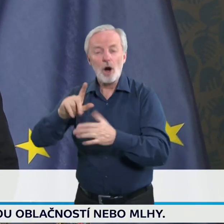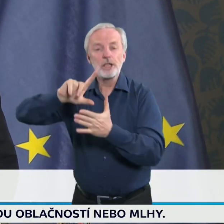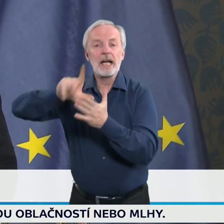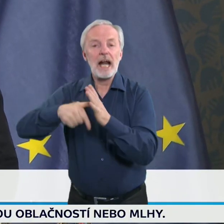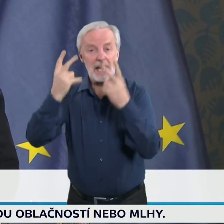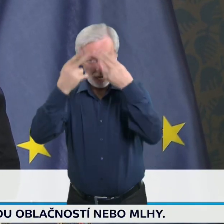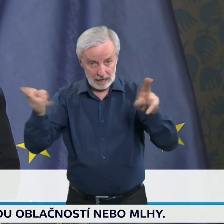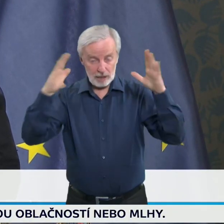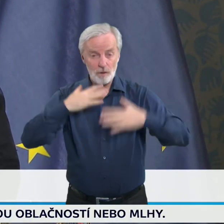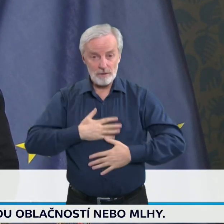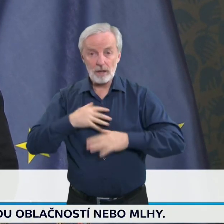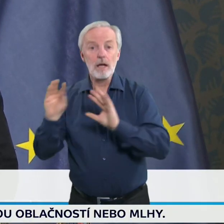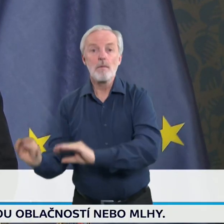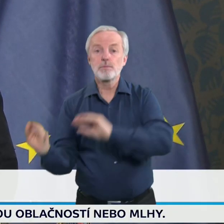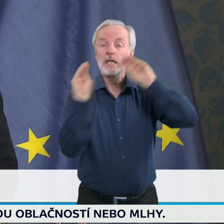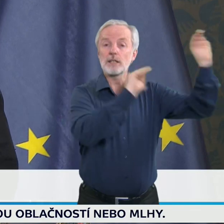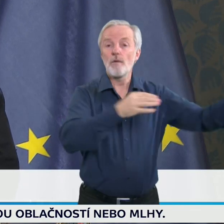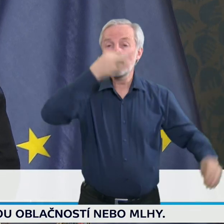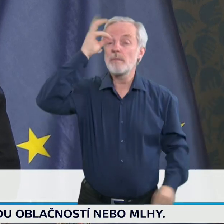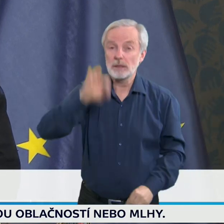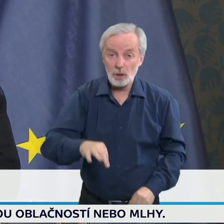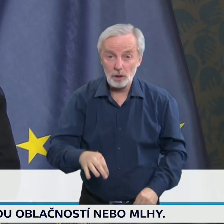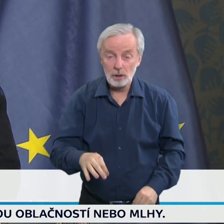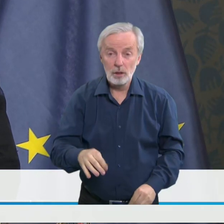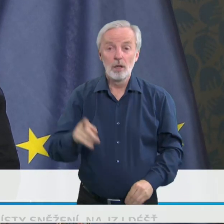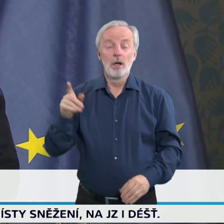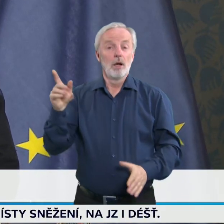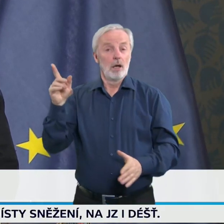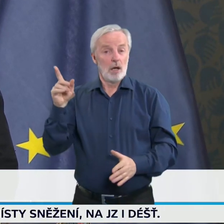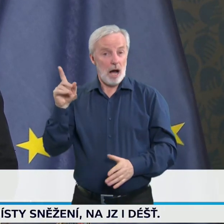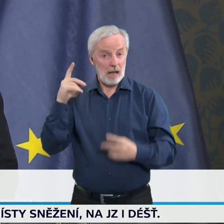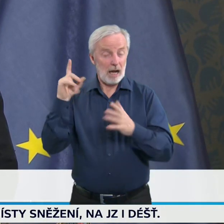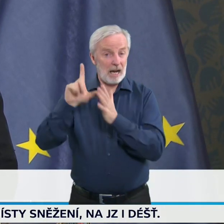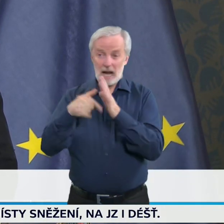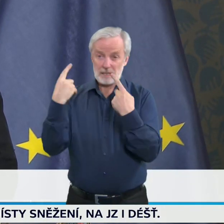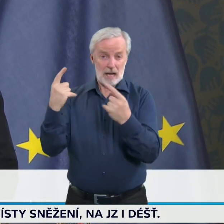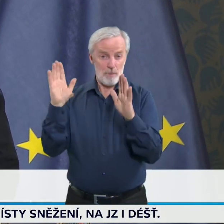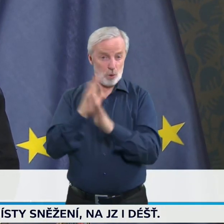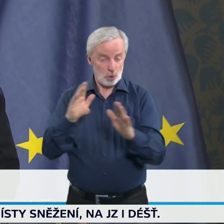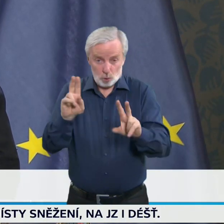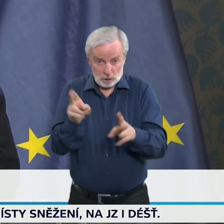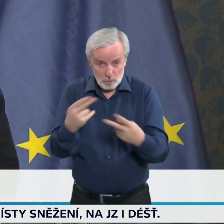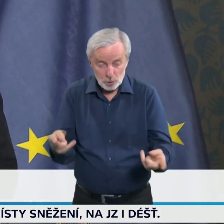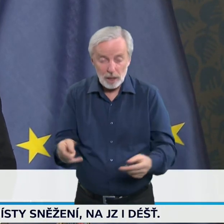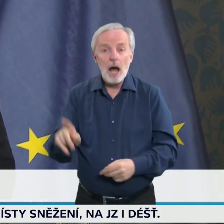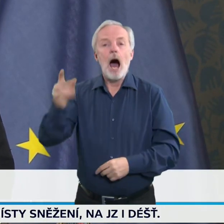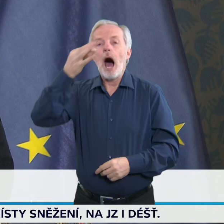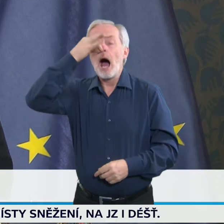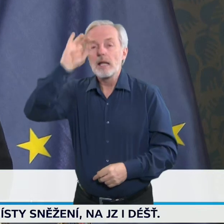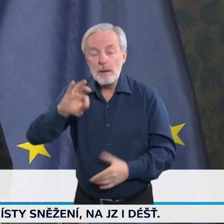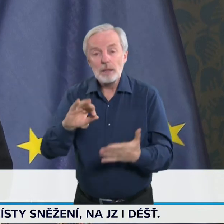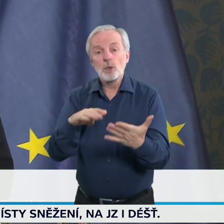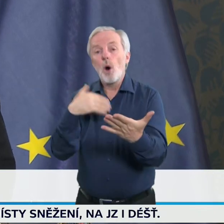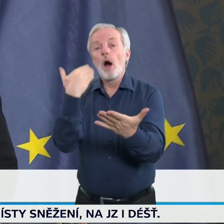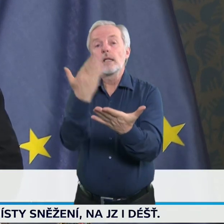německých nemocnic, protože kraj nemůže o takovém převozu rozhodnout sám. Podle našich informací Německo nabízelo podobnou pomoc, ale z